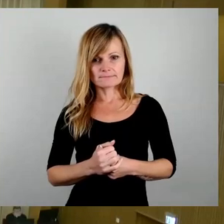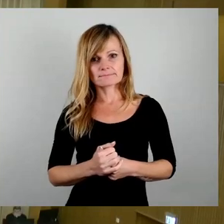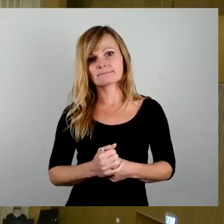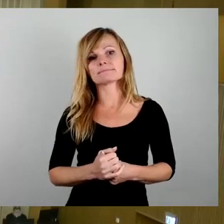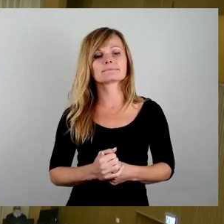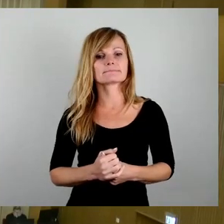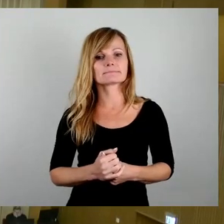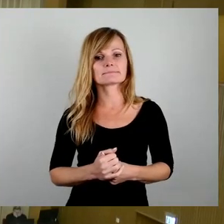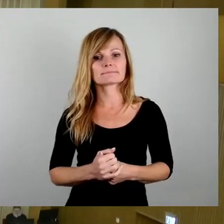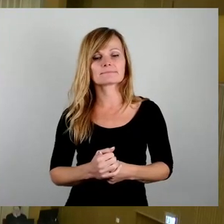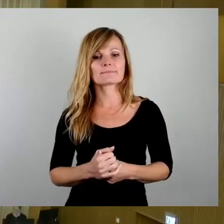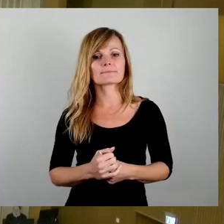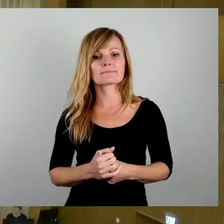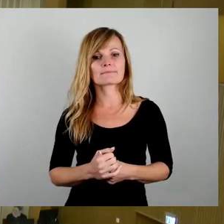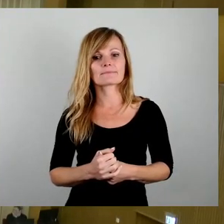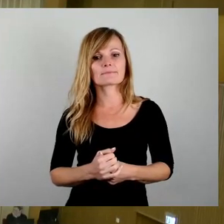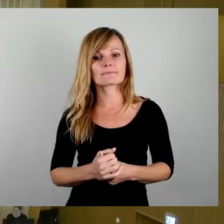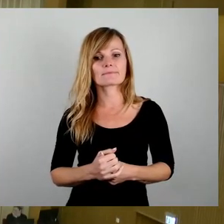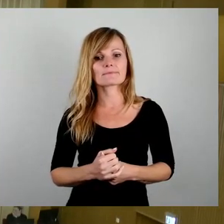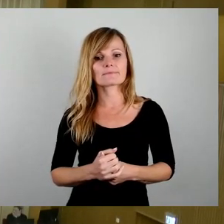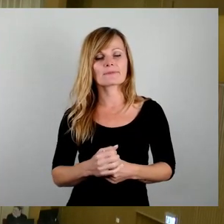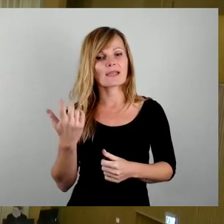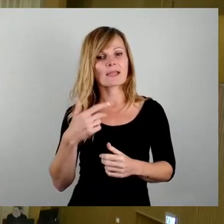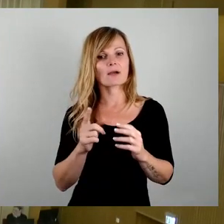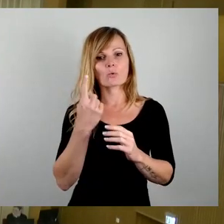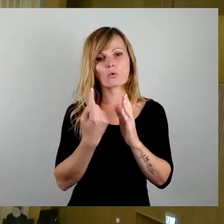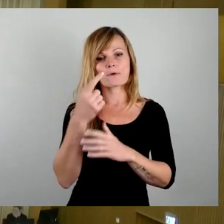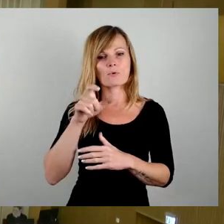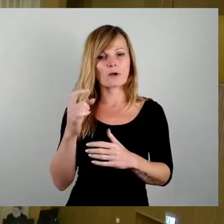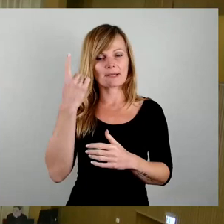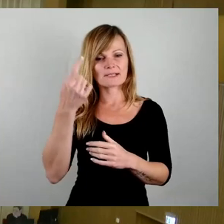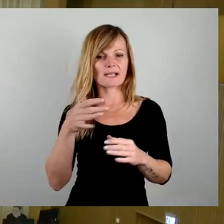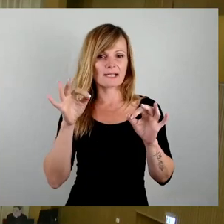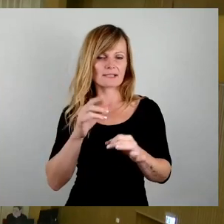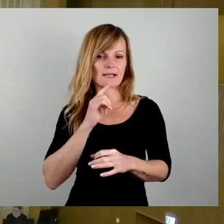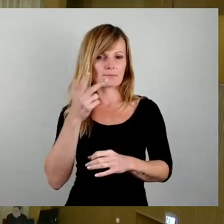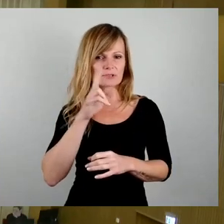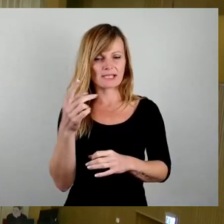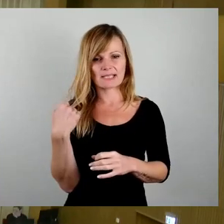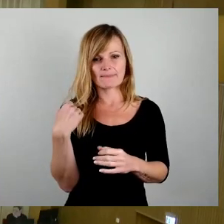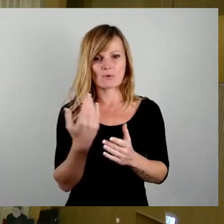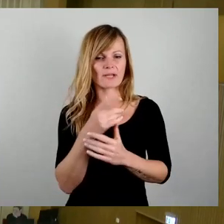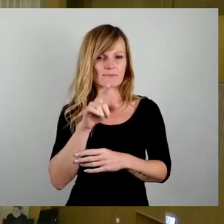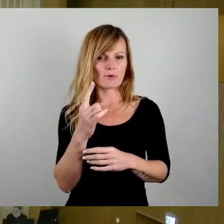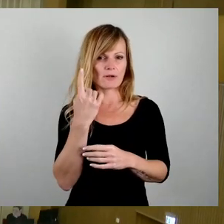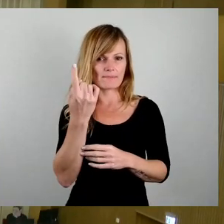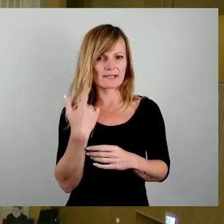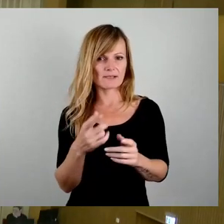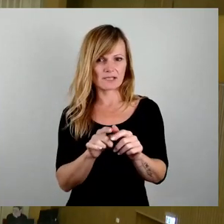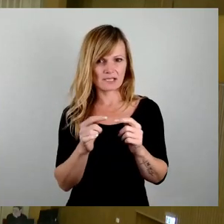Herr Oberbürgermeister, meine sehr geehrten Damen und Herren, gerade stand Herr Lichtig noch als Bürgermeister in der Zeitung, aber das scheint es wieder vorbei zu sein.